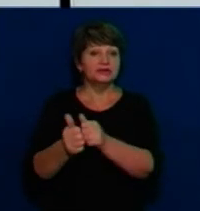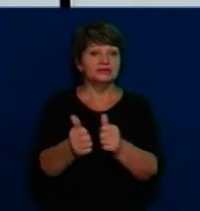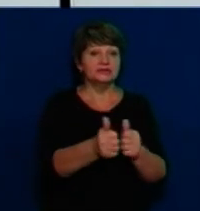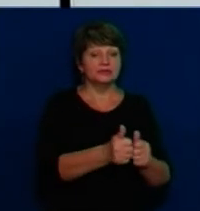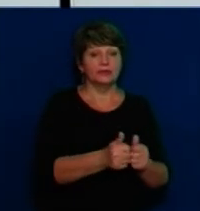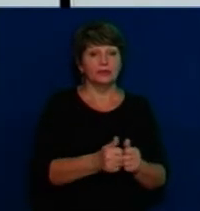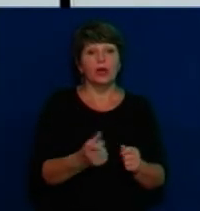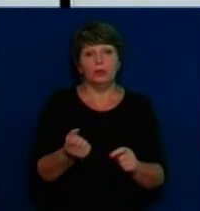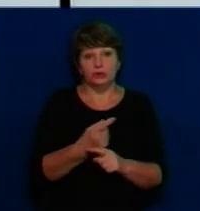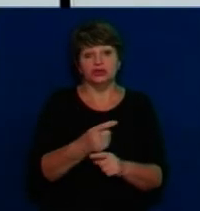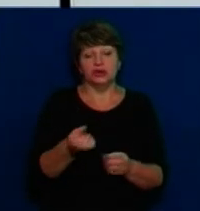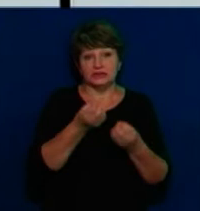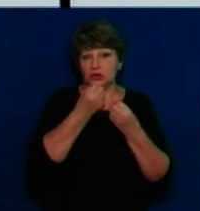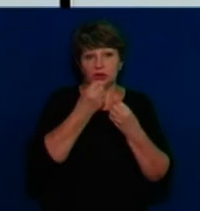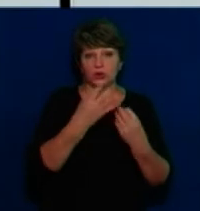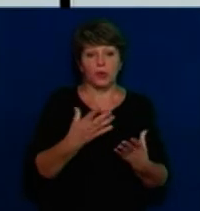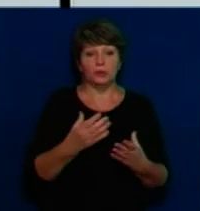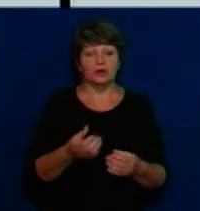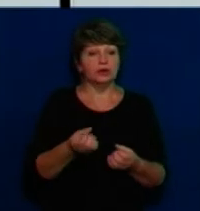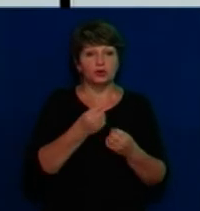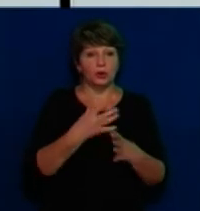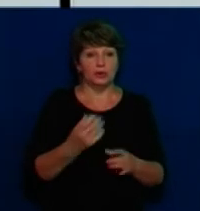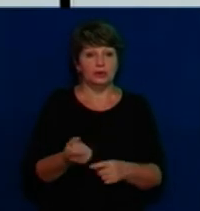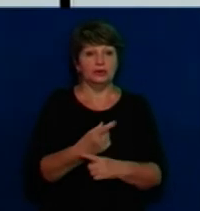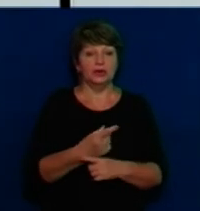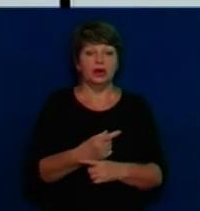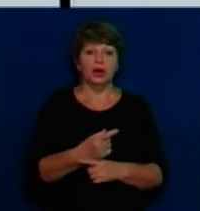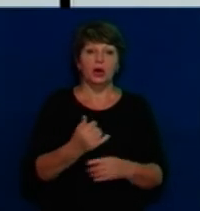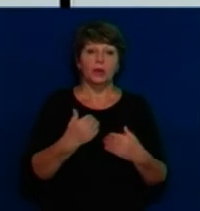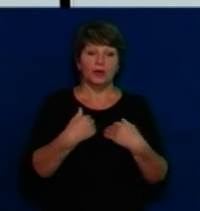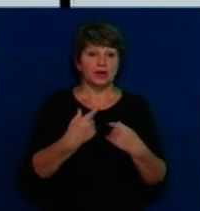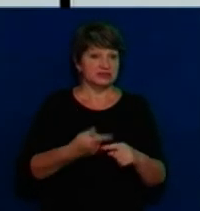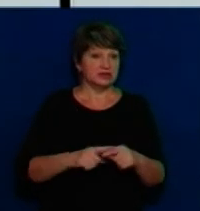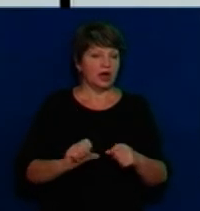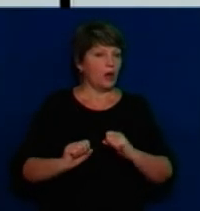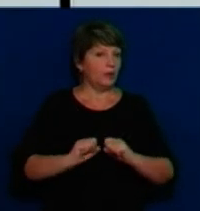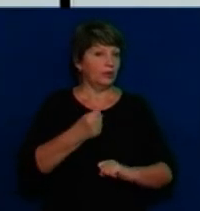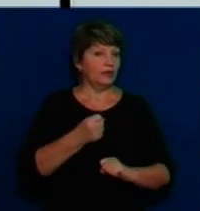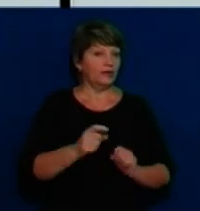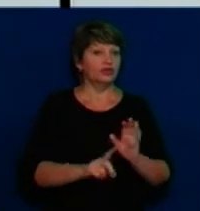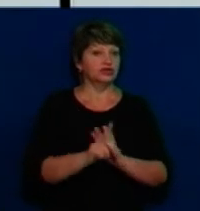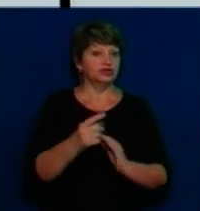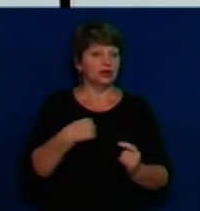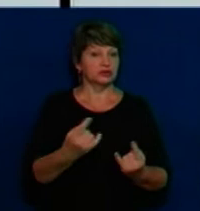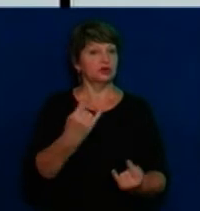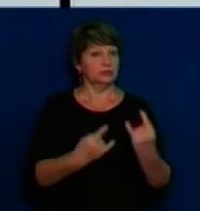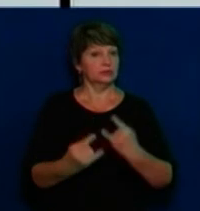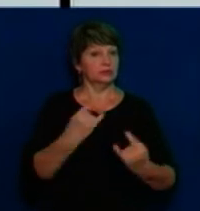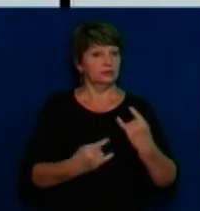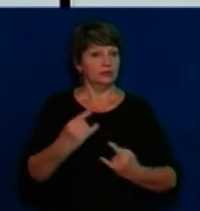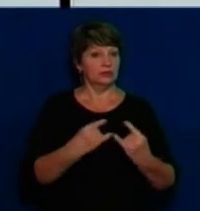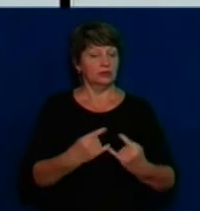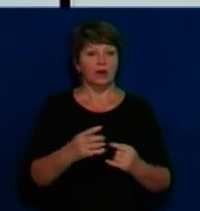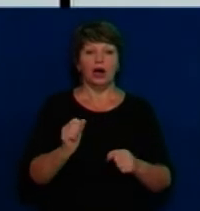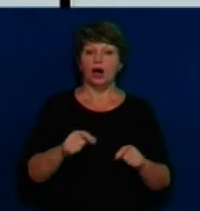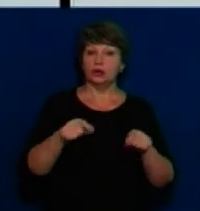порівнено буде, дуже здорово. Але знаєте, нас так це обурило, що сначала нас уговарювали вступити в громади, тут